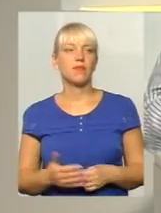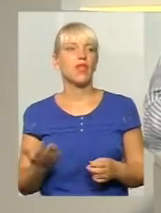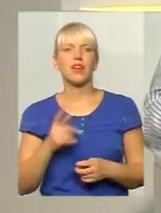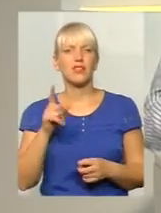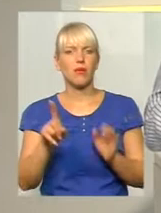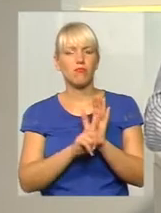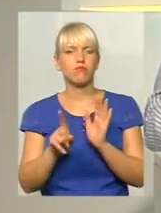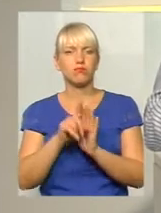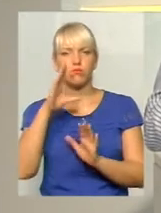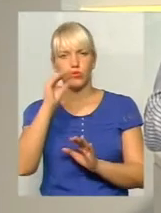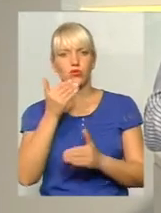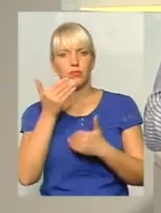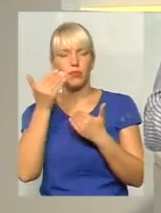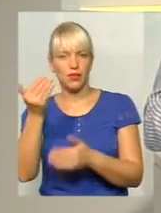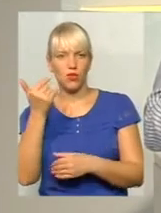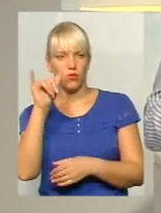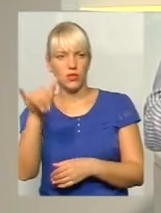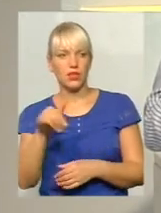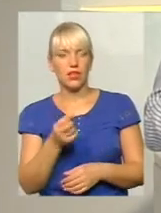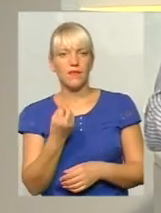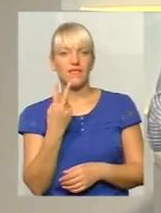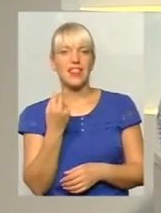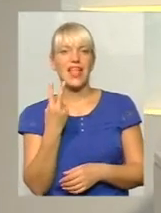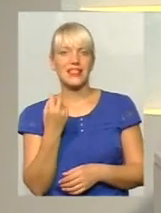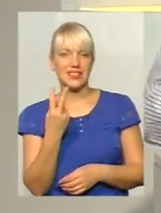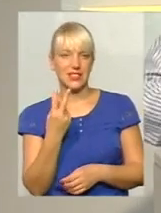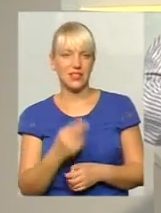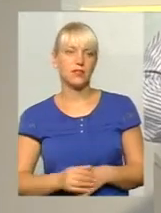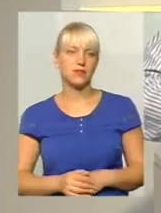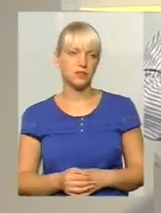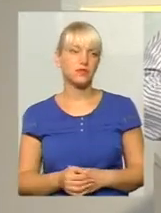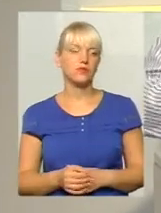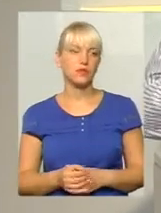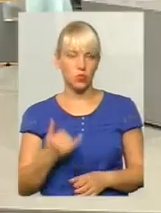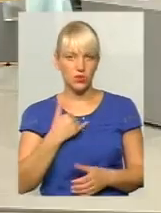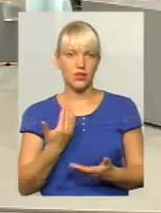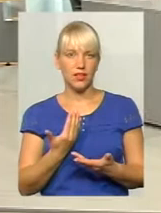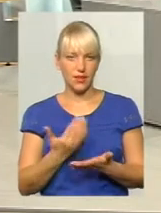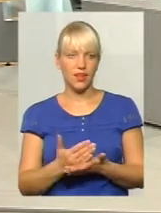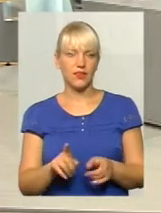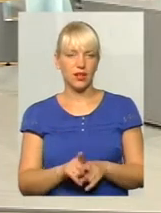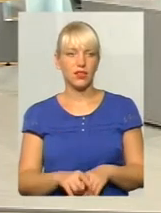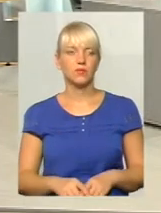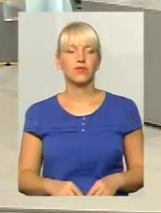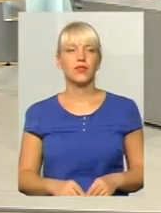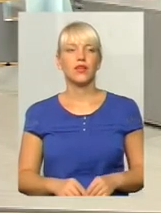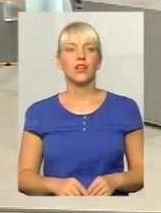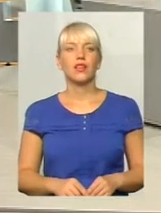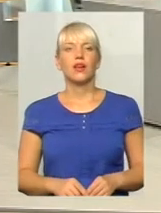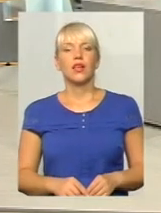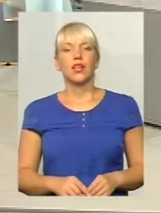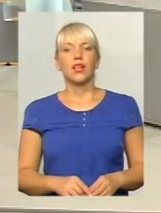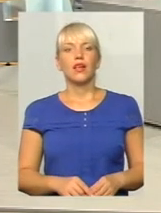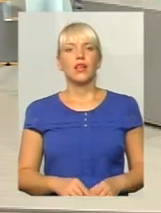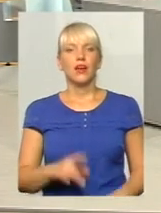їздить автобус, що скажіть? Дванадцятий. А, дванадцятий. Так, є такий. Ну, річ тому, вулиця